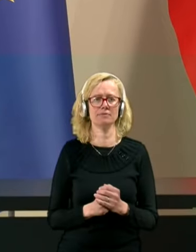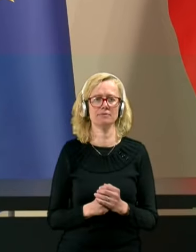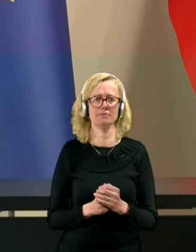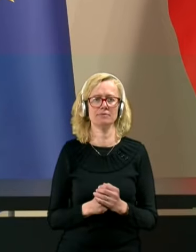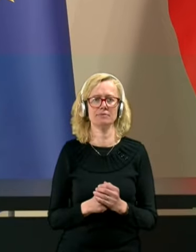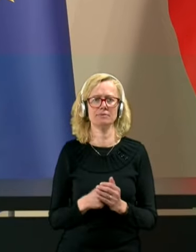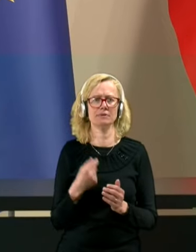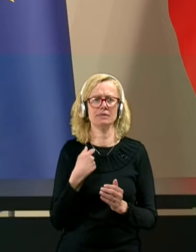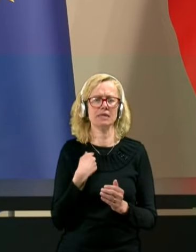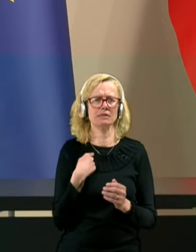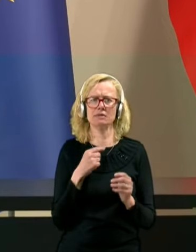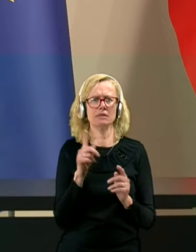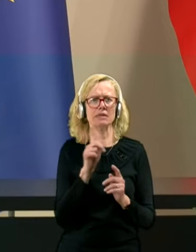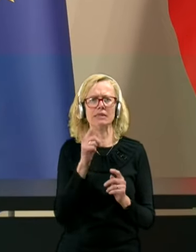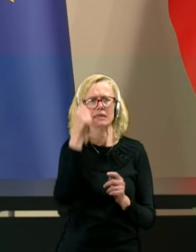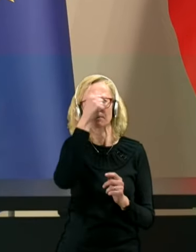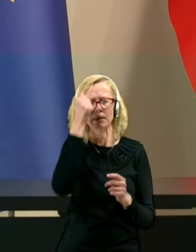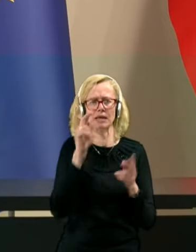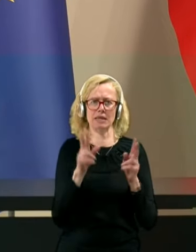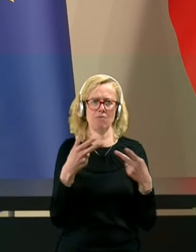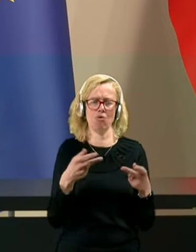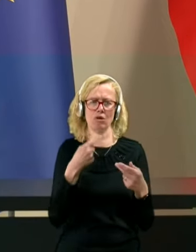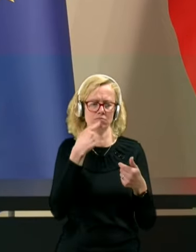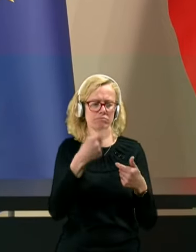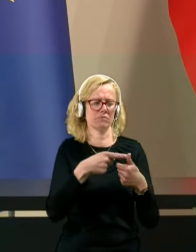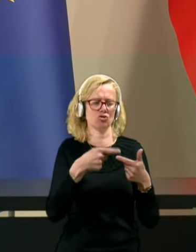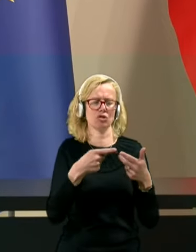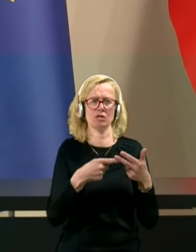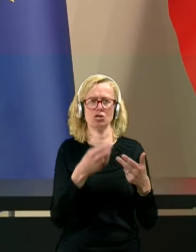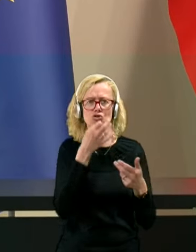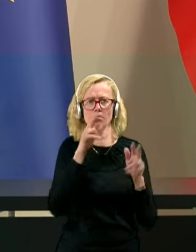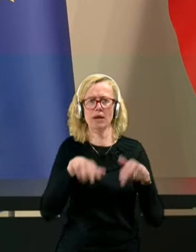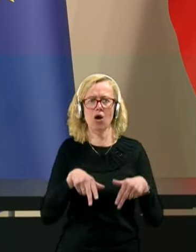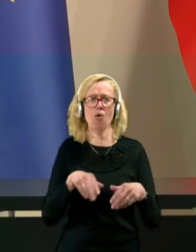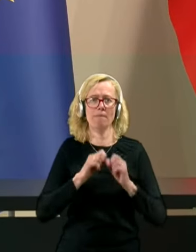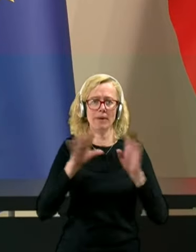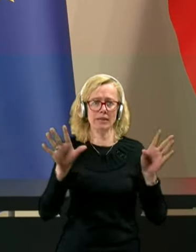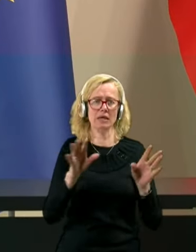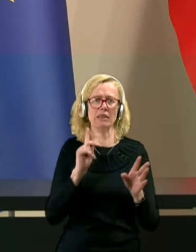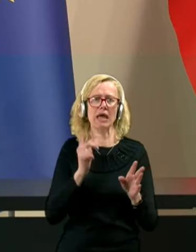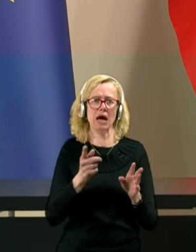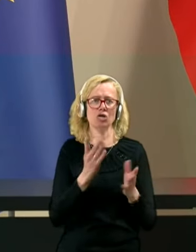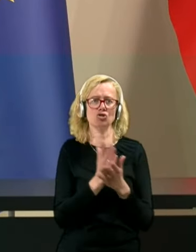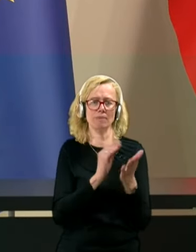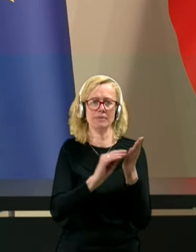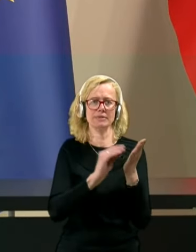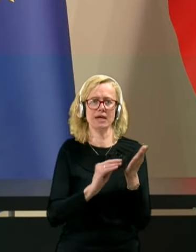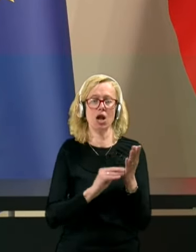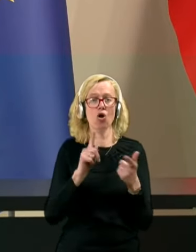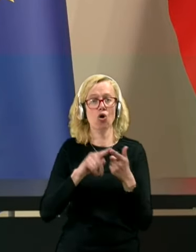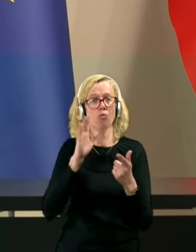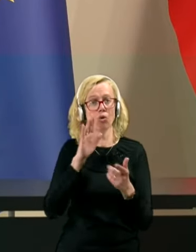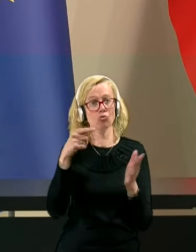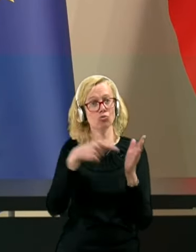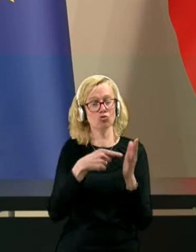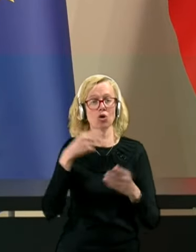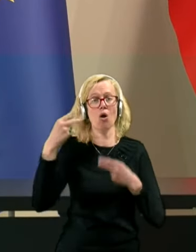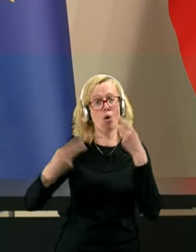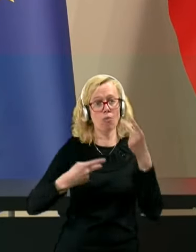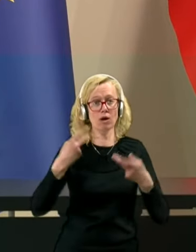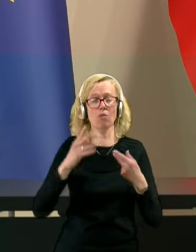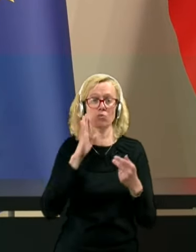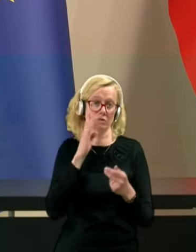Jaz vam niti imena ne znam naštet, zdaj, čeprav se je nekaj v medijih pisalo. Ko bomo točko obravnavali, boste dobili tudi odgovor.